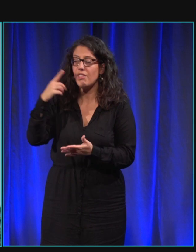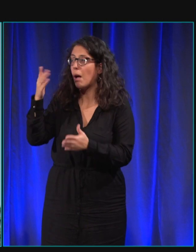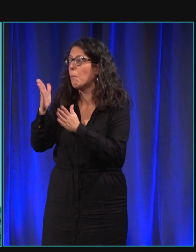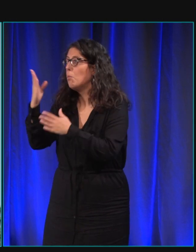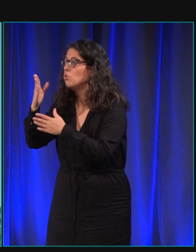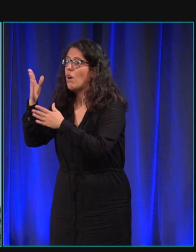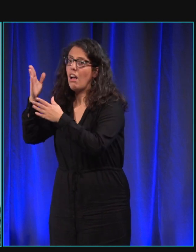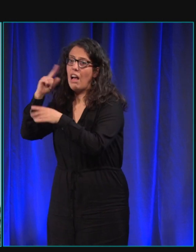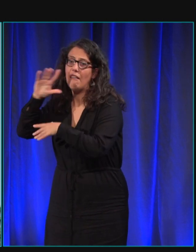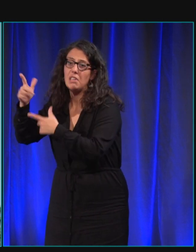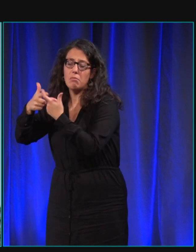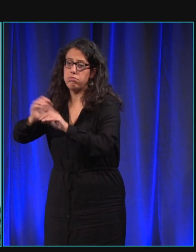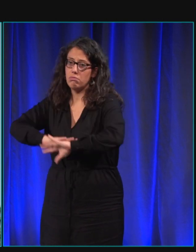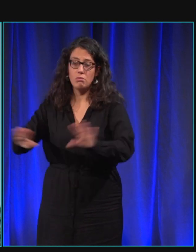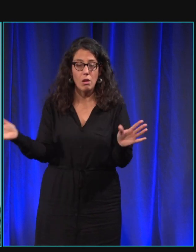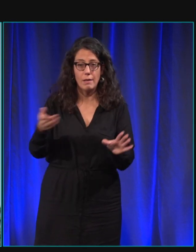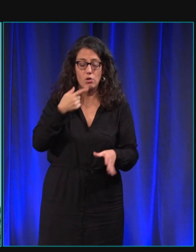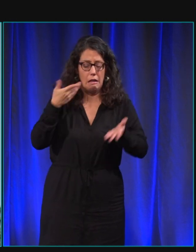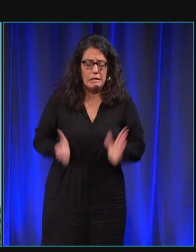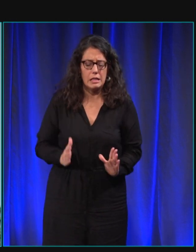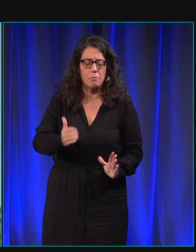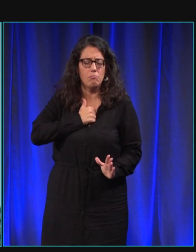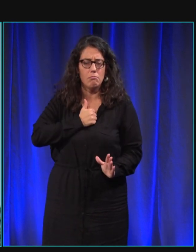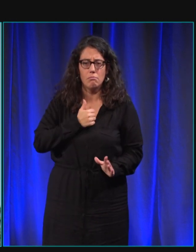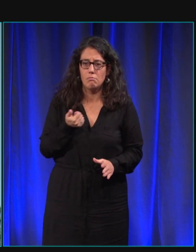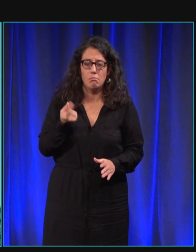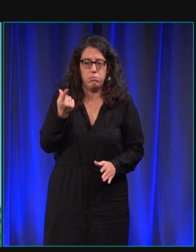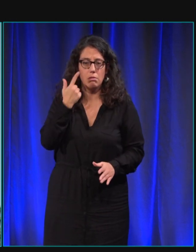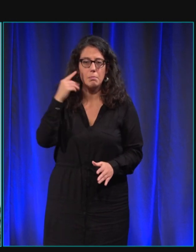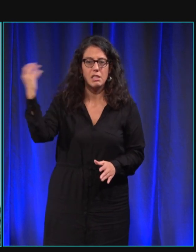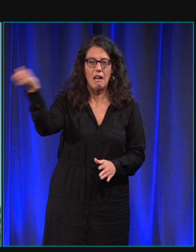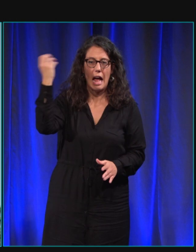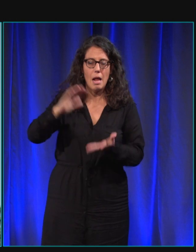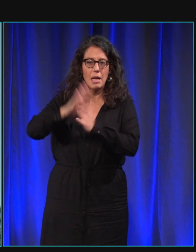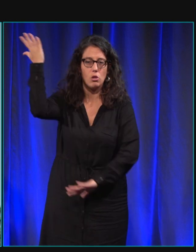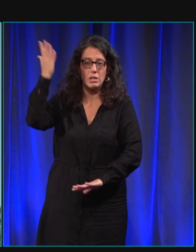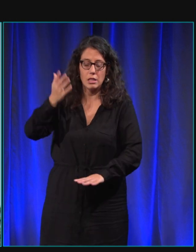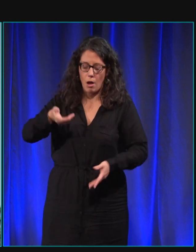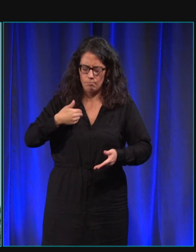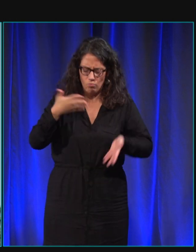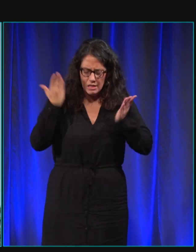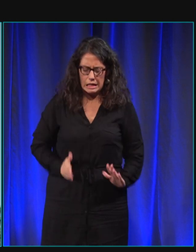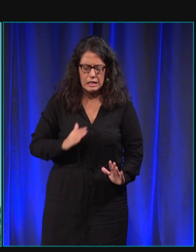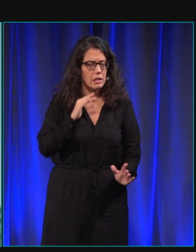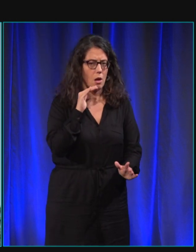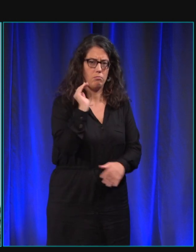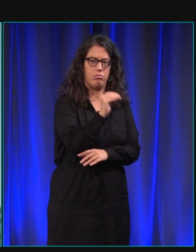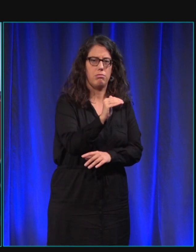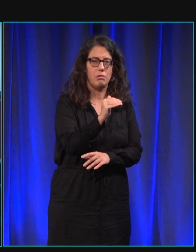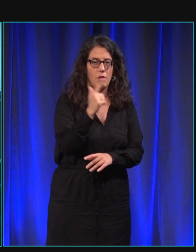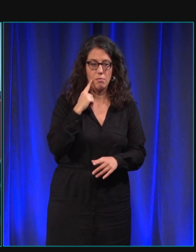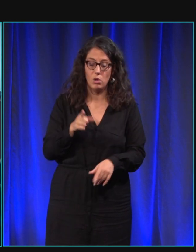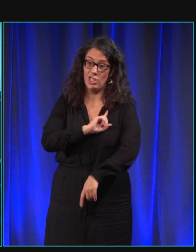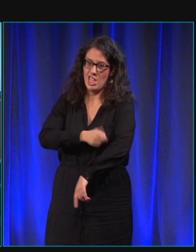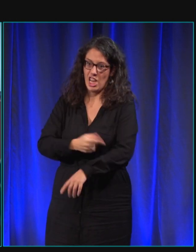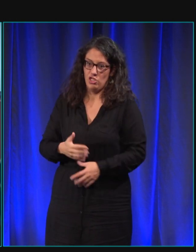'alarme incendie qui se déclenche il doit l'indiquer immédiatement ensuite ça a beaucoup d'énergie oui tu as beaucoup d'énergie